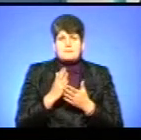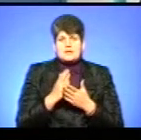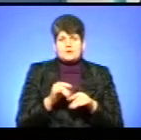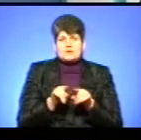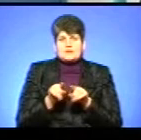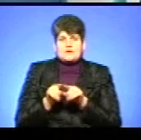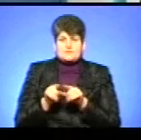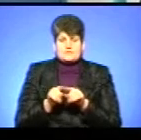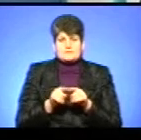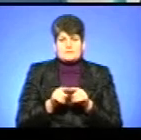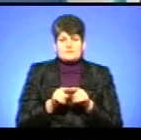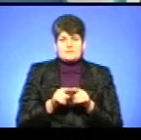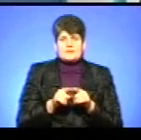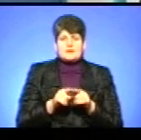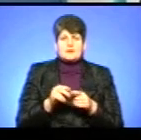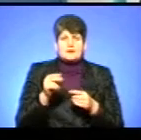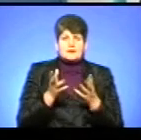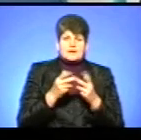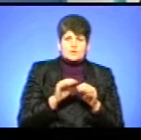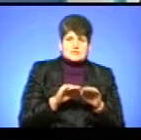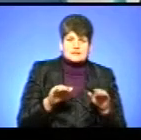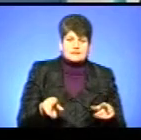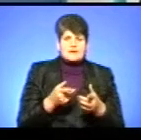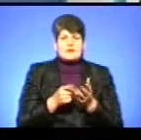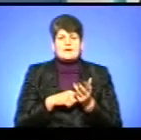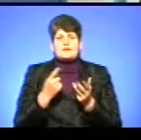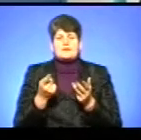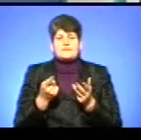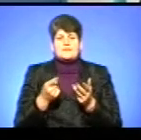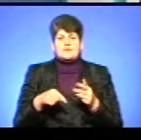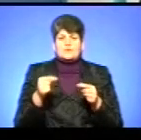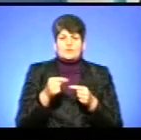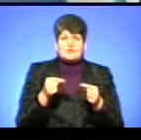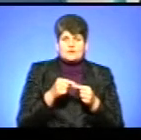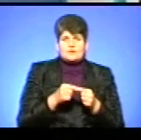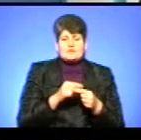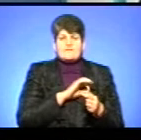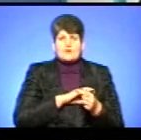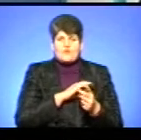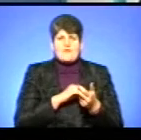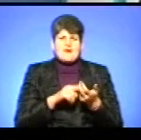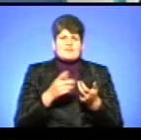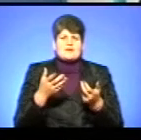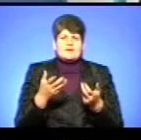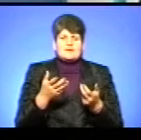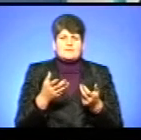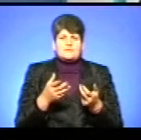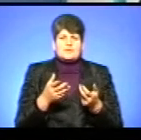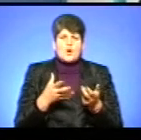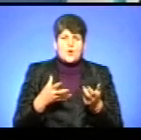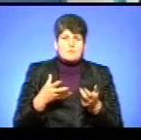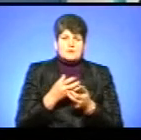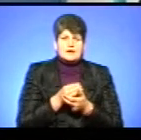тотожними параметрами. Параметрами щодо кількості дітей, щодо відповідного персоналу, вихователів, щодо виплат, які